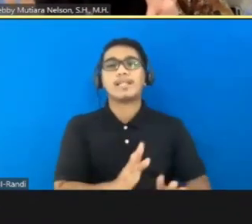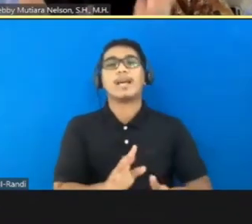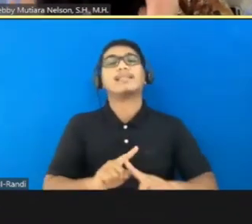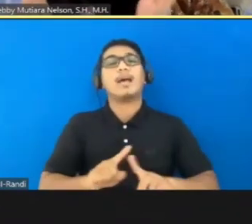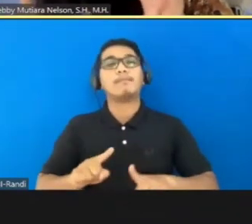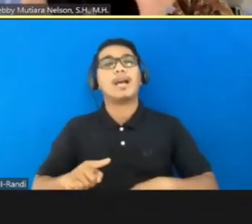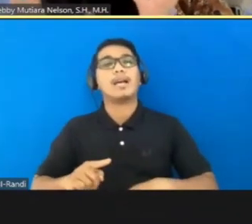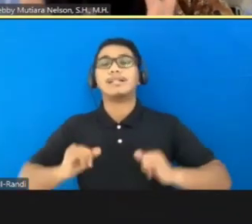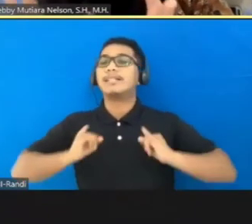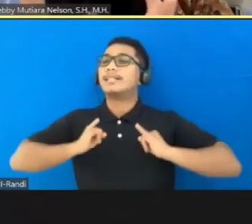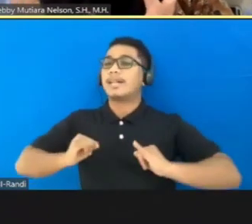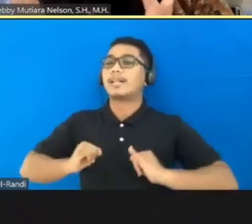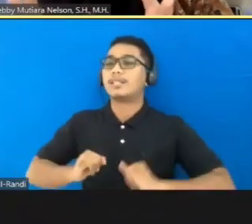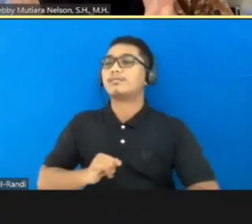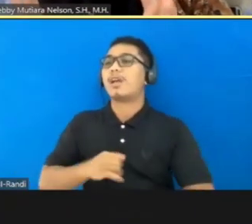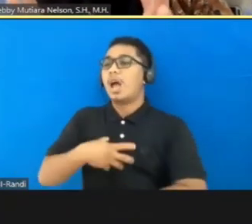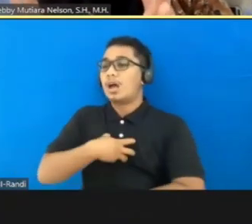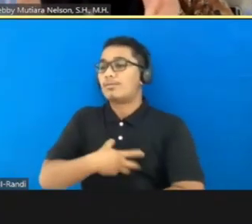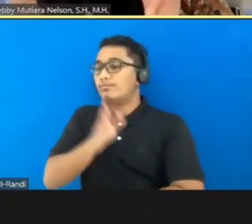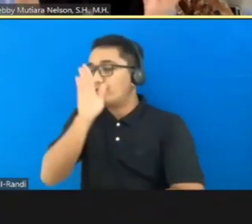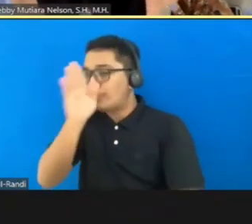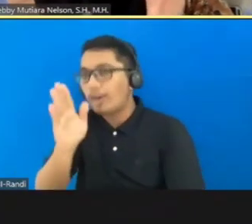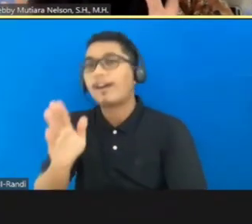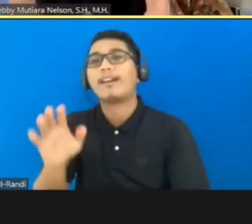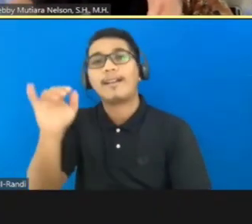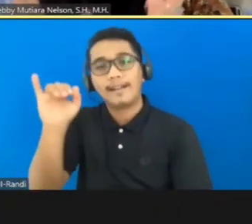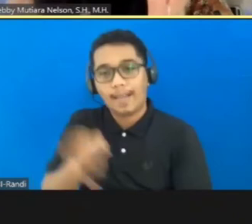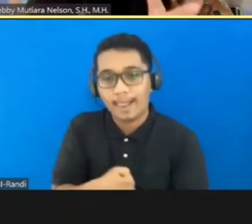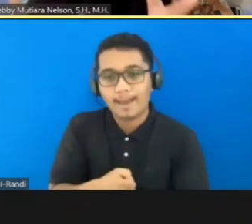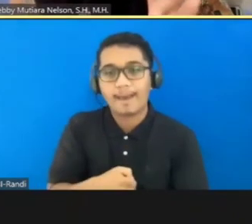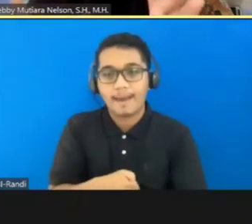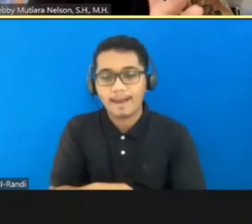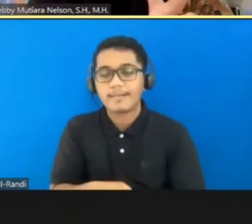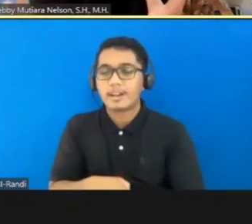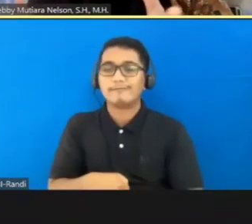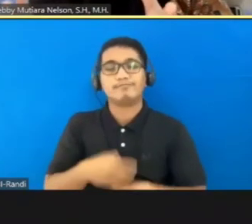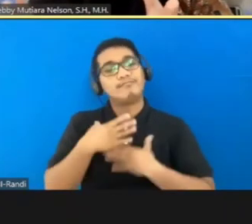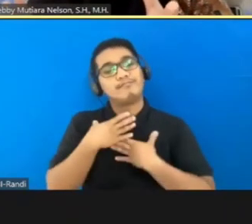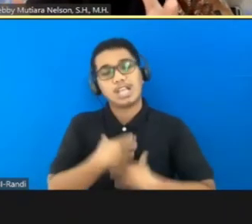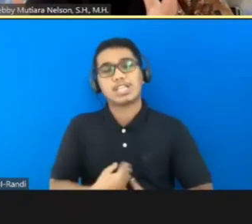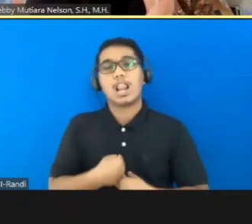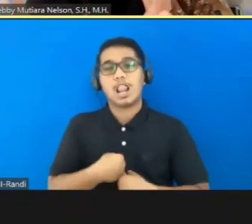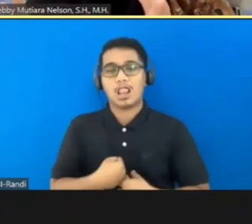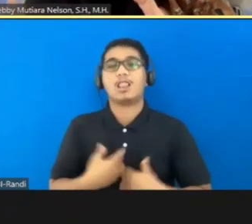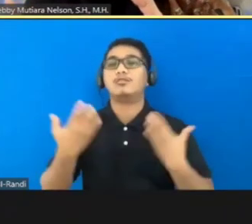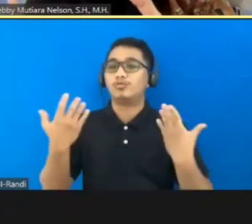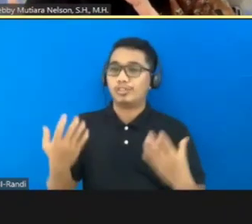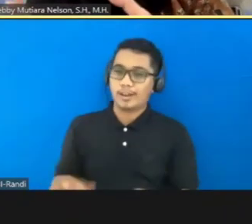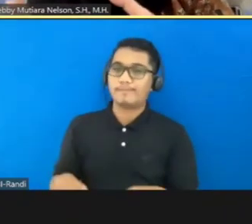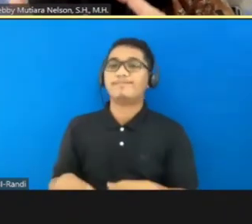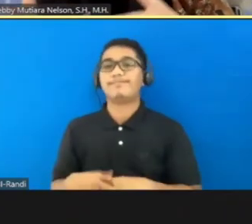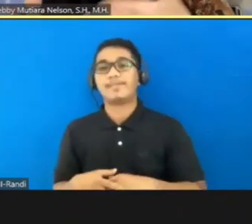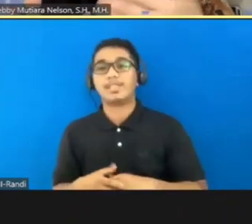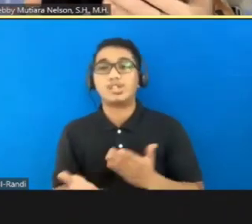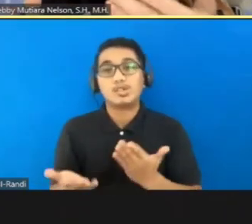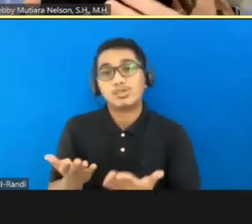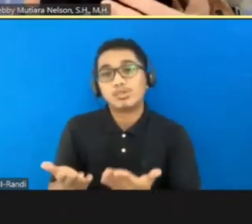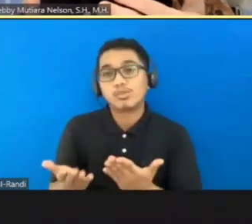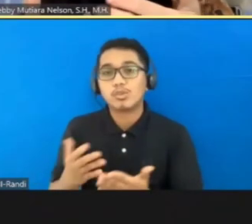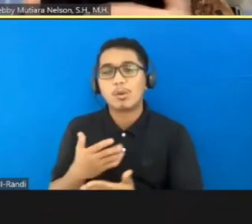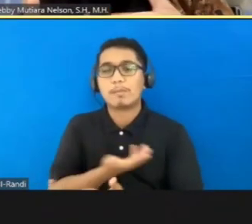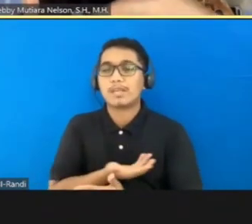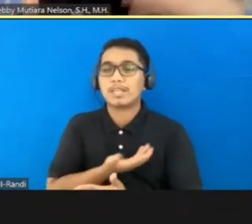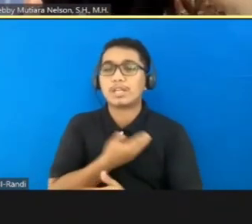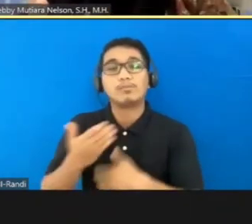dia untuk dia mengaku bersalah. Bahwa dia memang berasa bersalah dan menyesal atas perbuatannya itu. Sehingga dia ingin proses ini berjalan